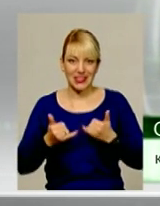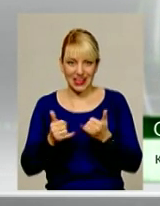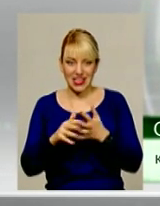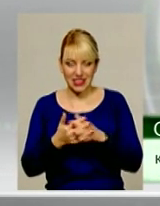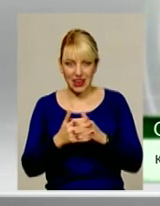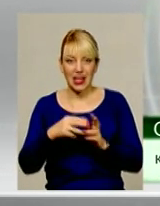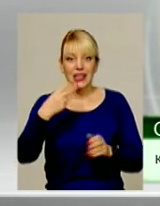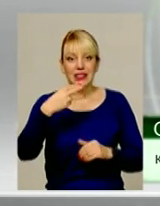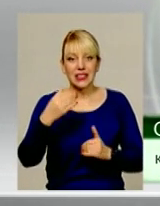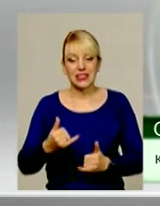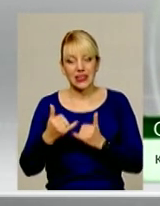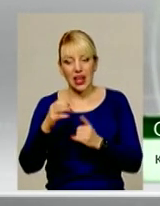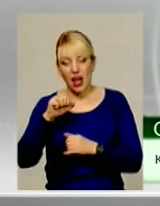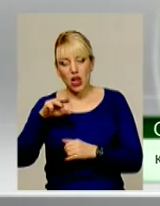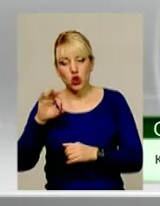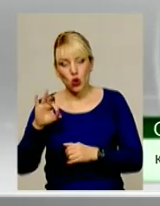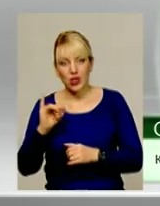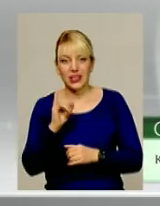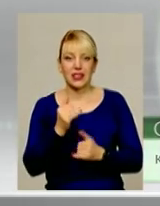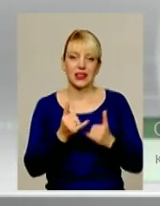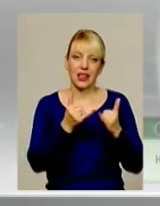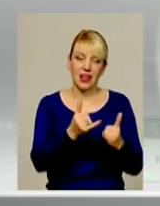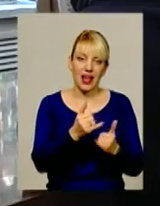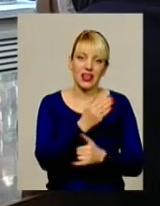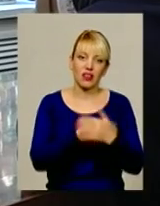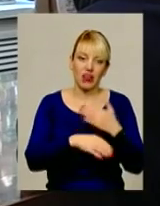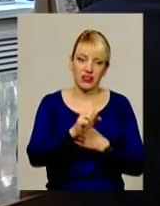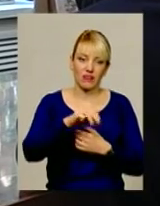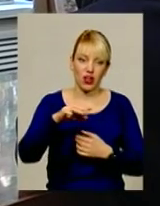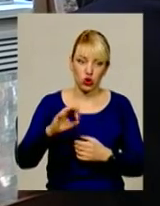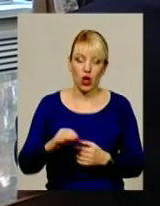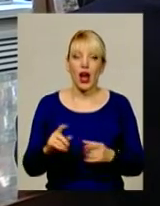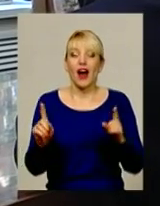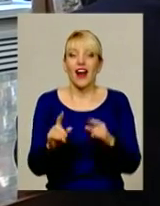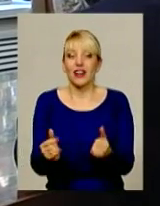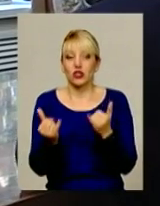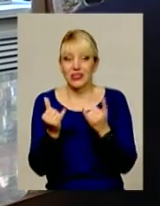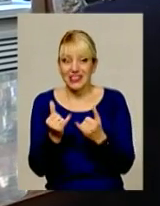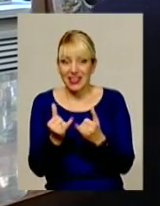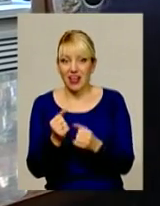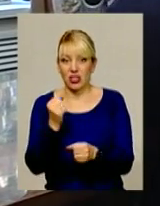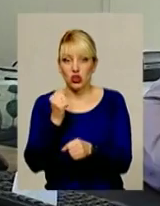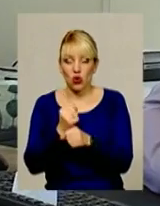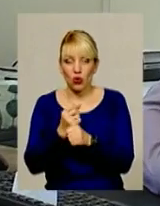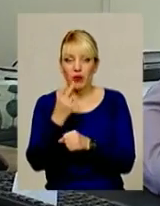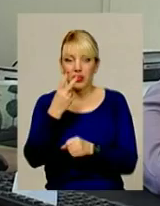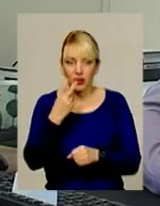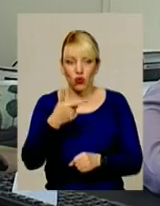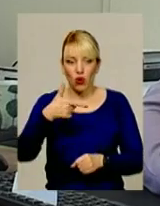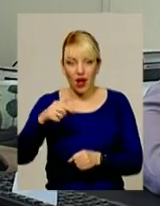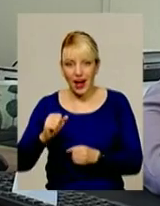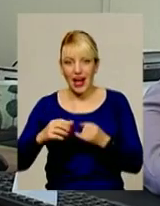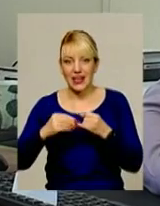атошників і буде ще частина інвалідів АТО. Це вже заплановано, як проєкт. Та що наразі робиться на двох гектарах землі, вже завтра, 20